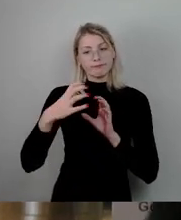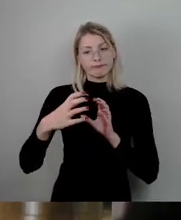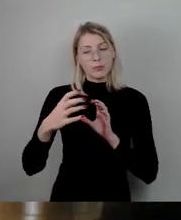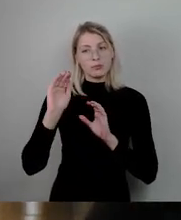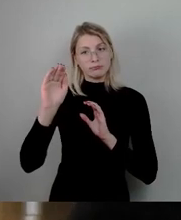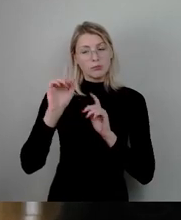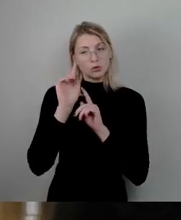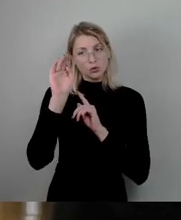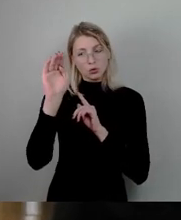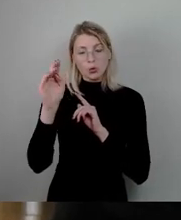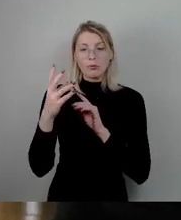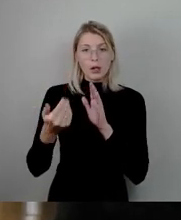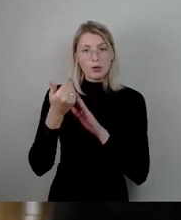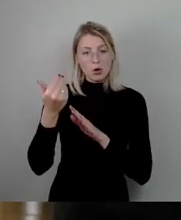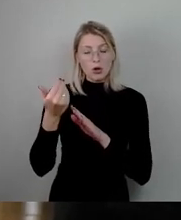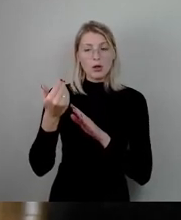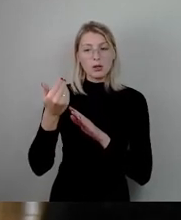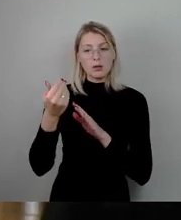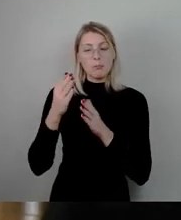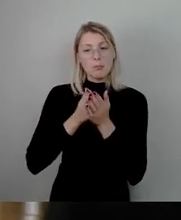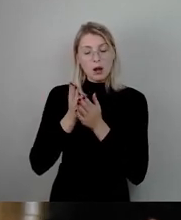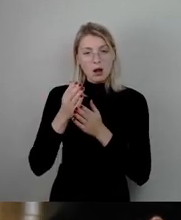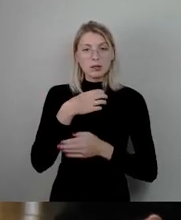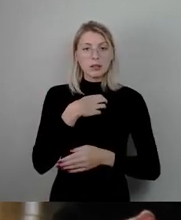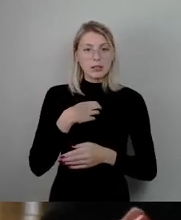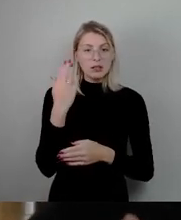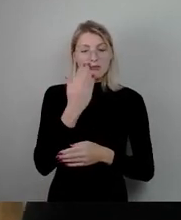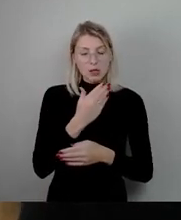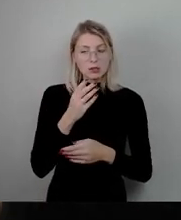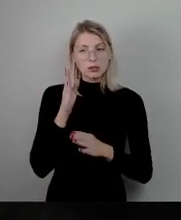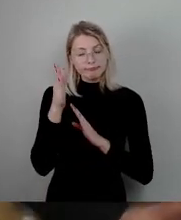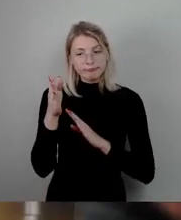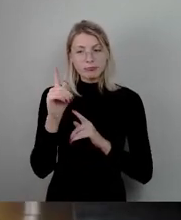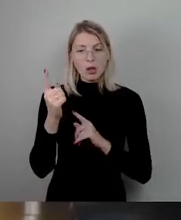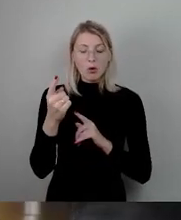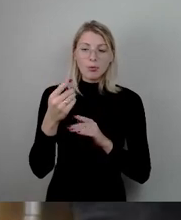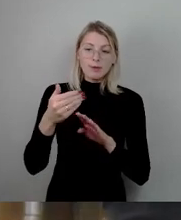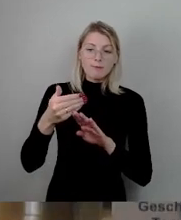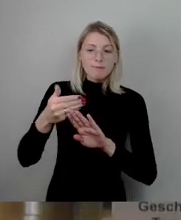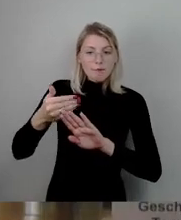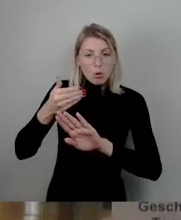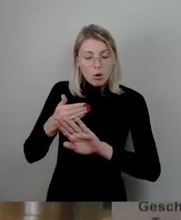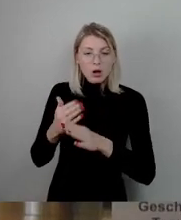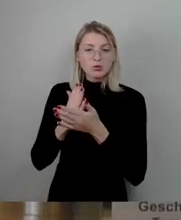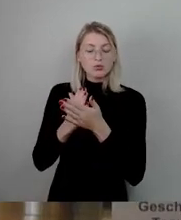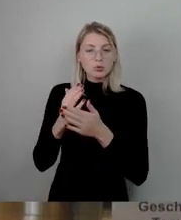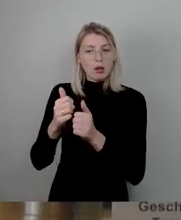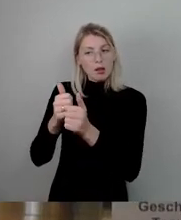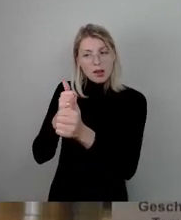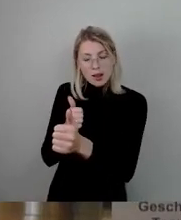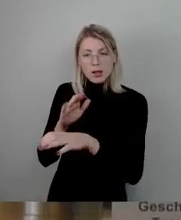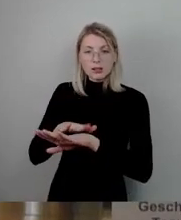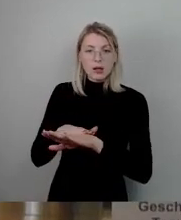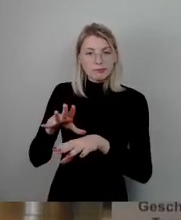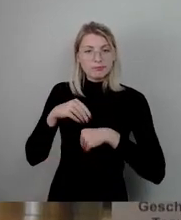Dresdner Westen anstrebt. Irgendwo mit einer gewissen Vorlaufzeit. Und ich muss noch sagen, es verwundert immer